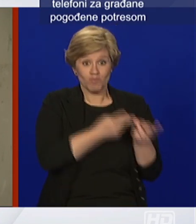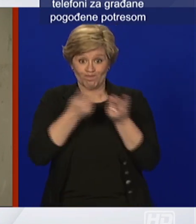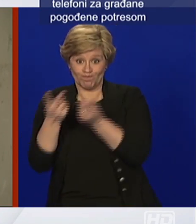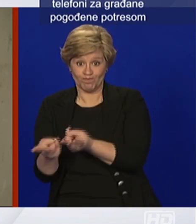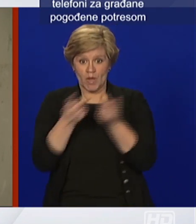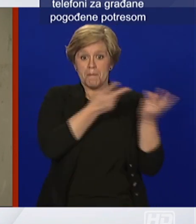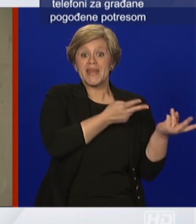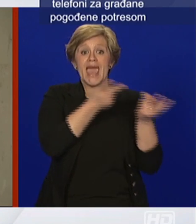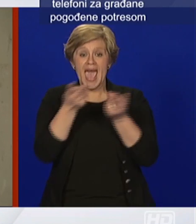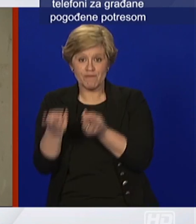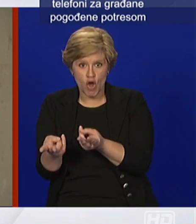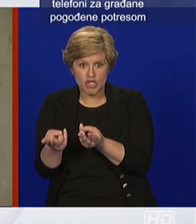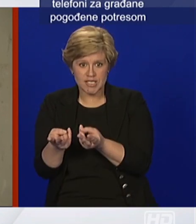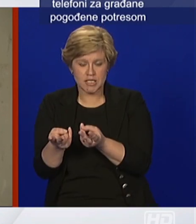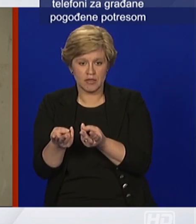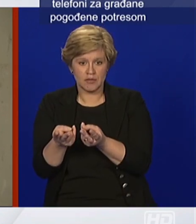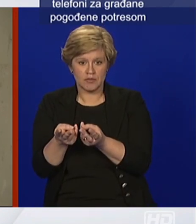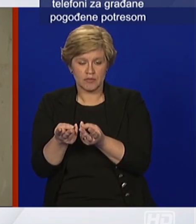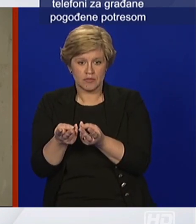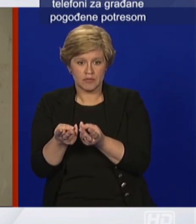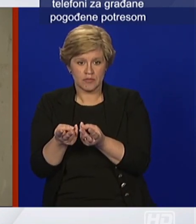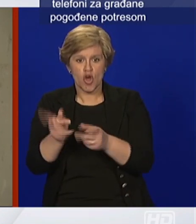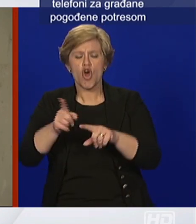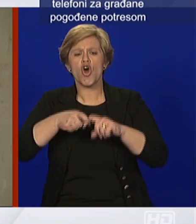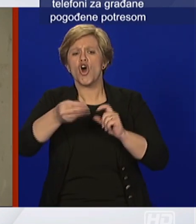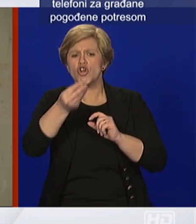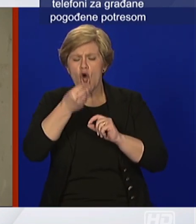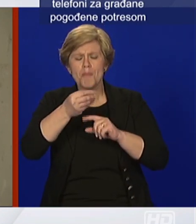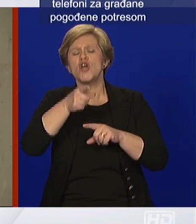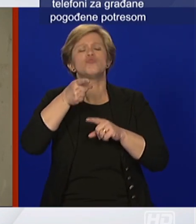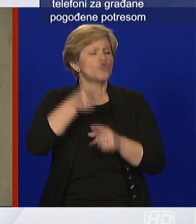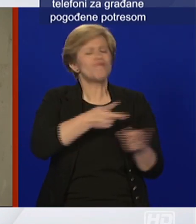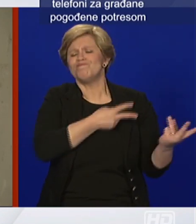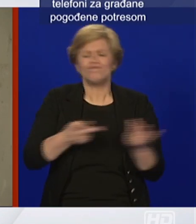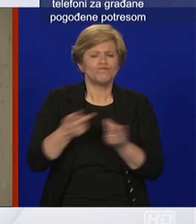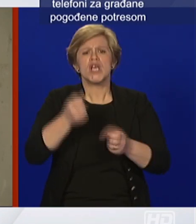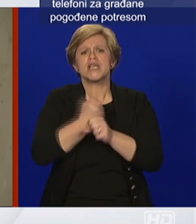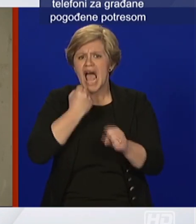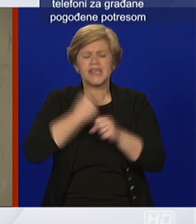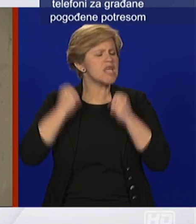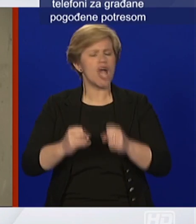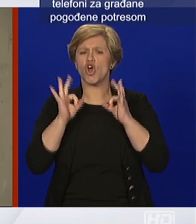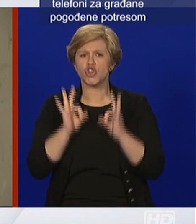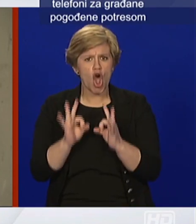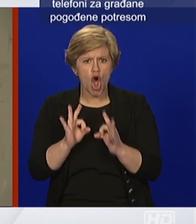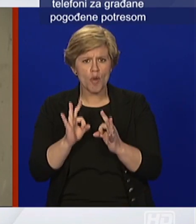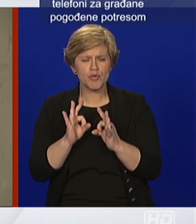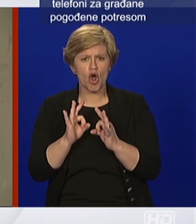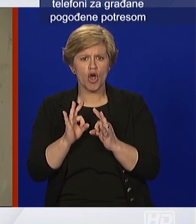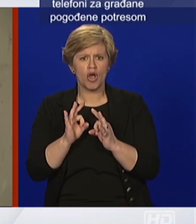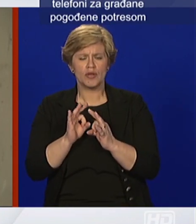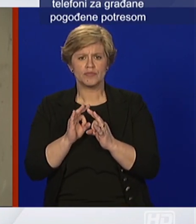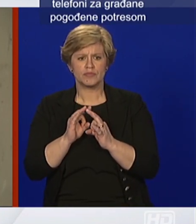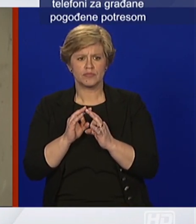ona funkcionira vrlo dobro, onako kako smo je postavili. Vidjeli ste i sami da